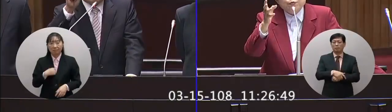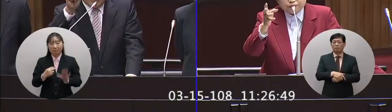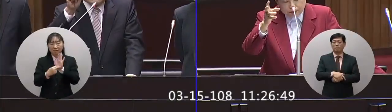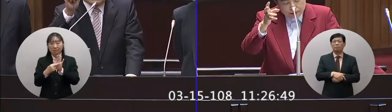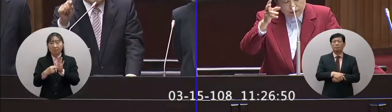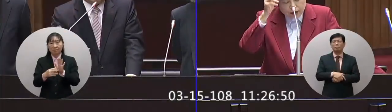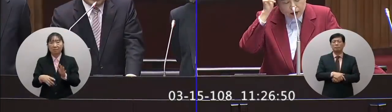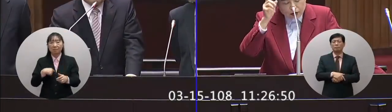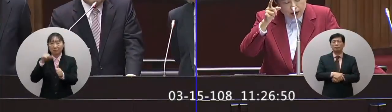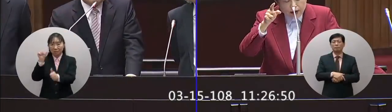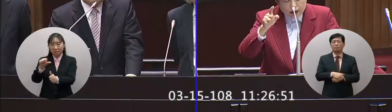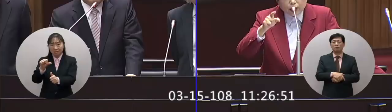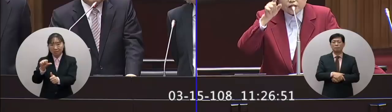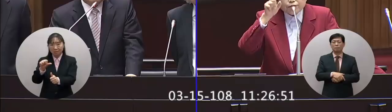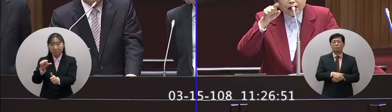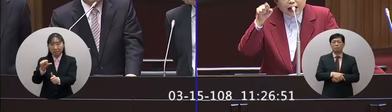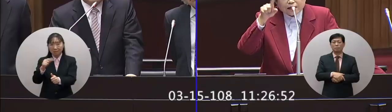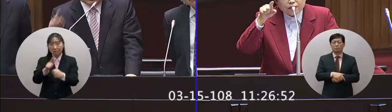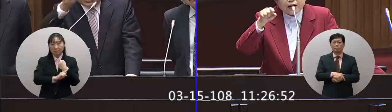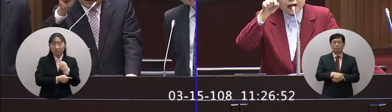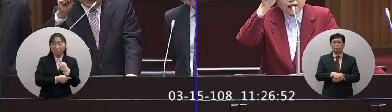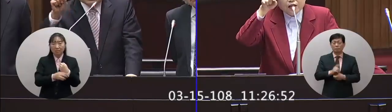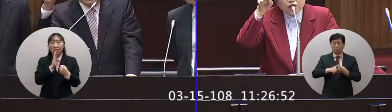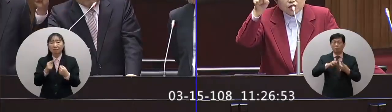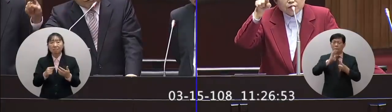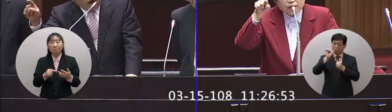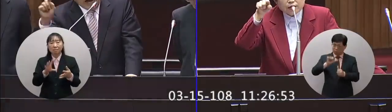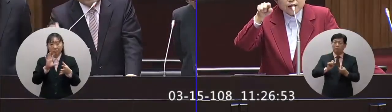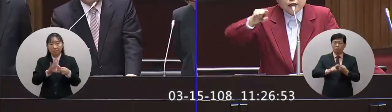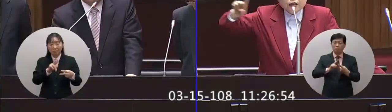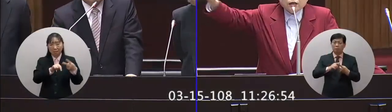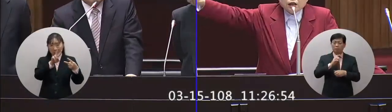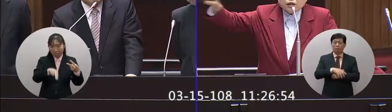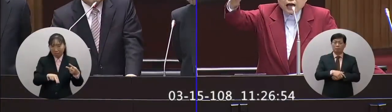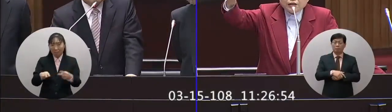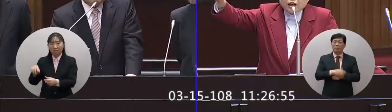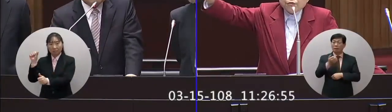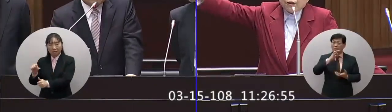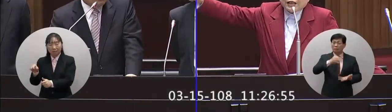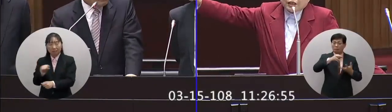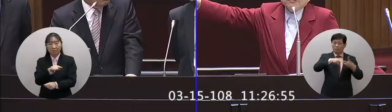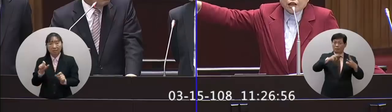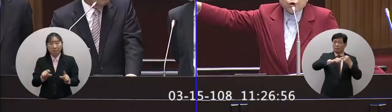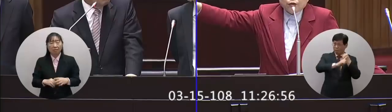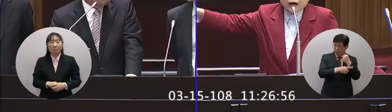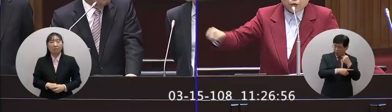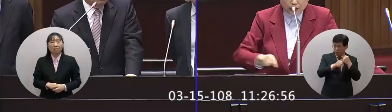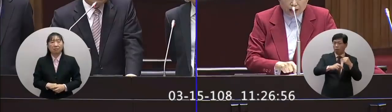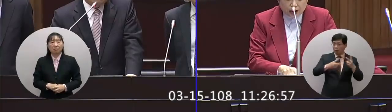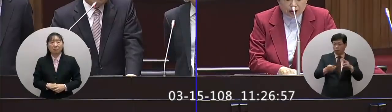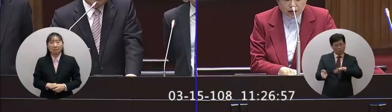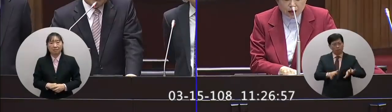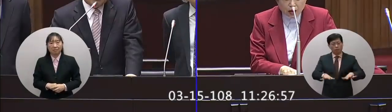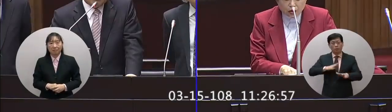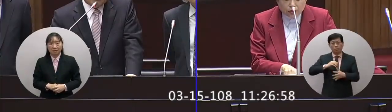罰是罰者的罰對這是罰刑跟罰那個是剛講的是刑法的修法